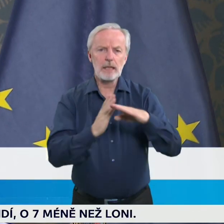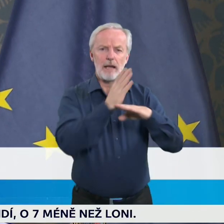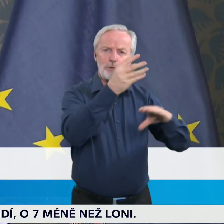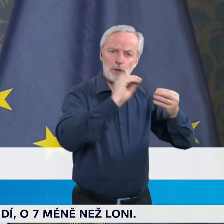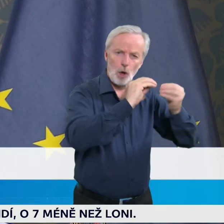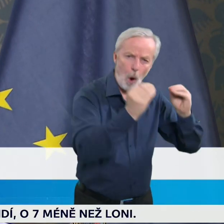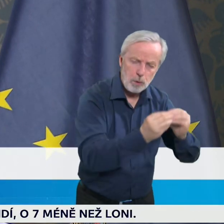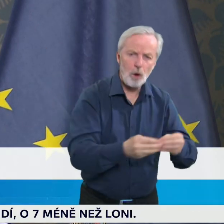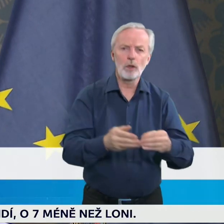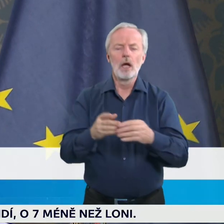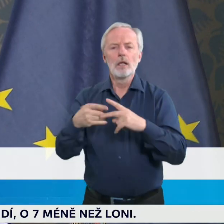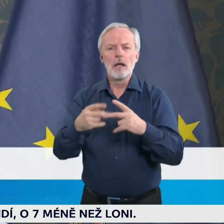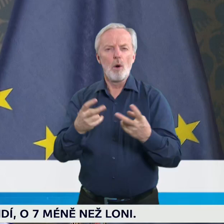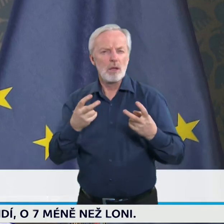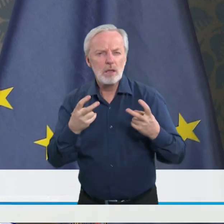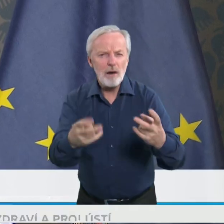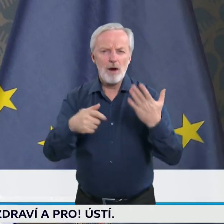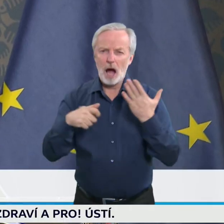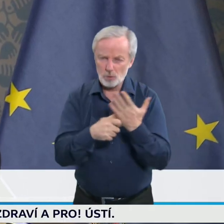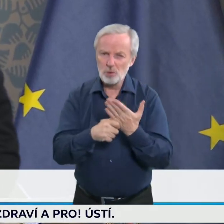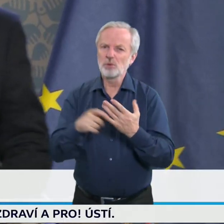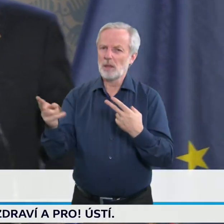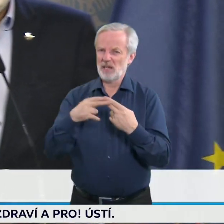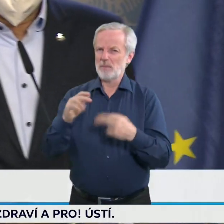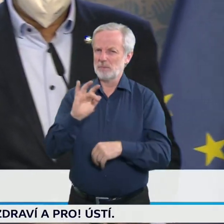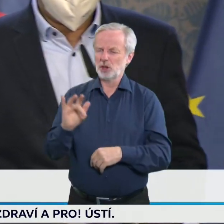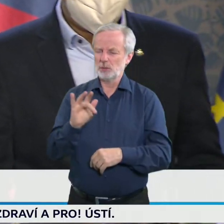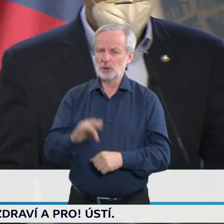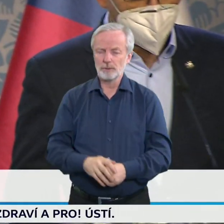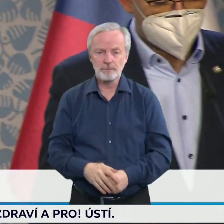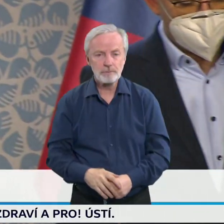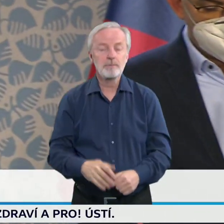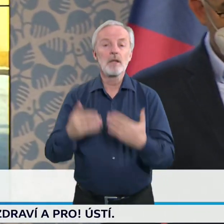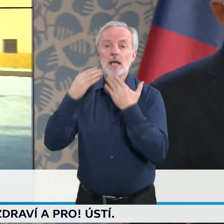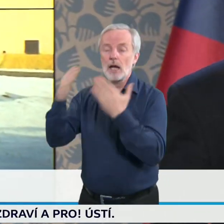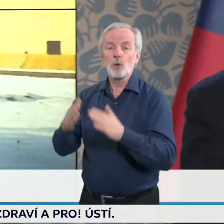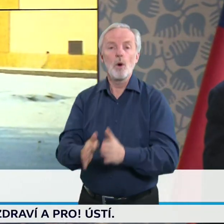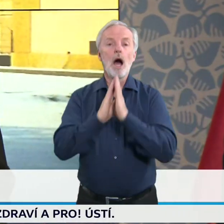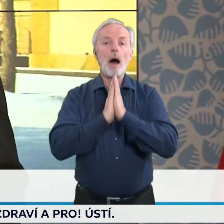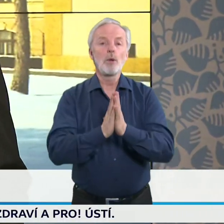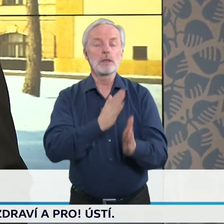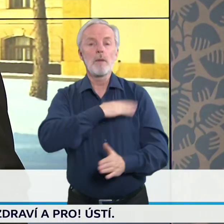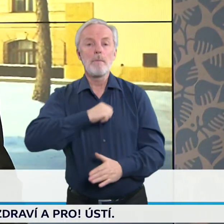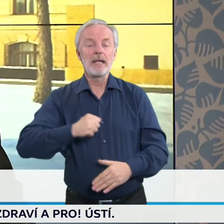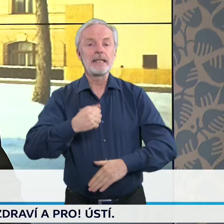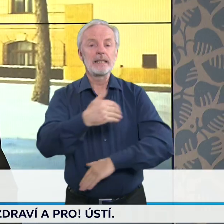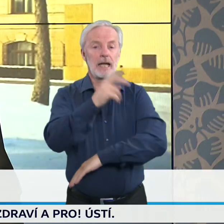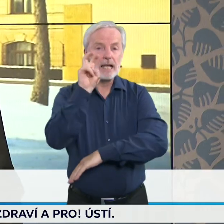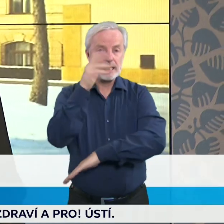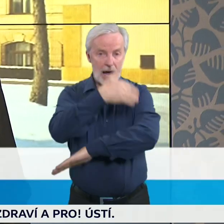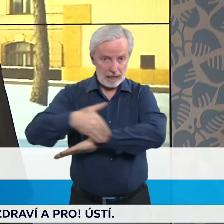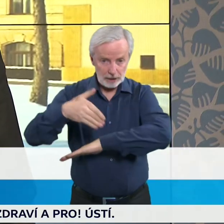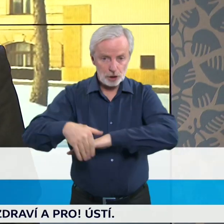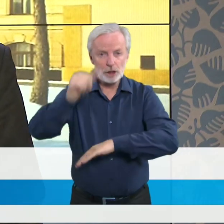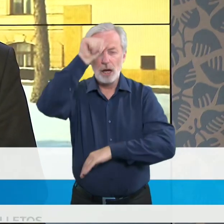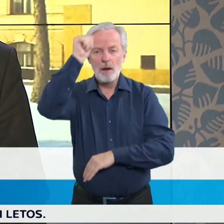Děkuji. Děkuji. A minister zahraničních věcí pan Tomáš Petříček. Dobré odpovědné, dáme pánové, já bych ještě rád doplnil pana ministra